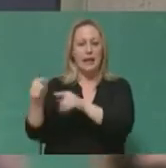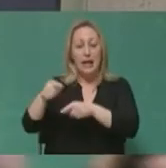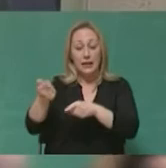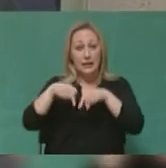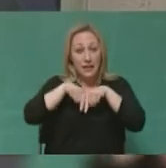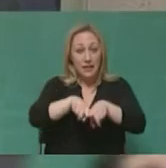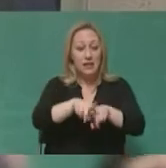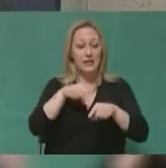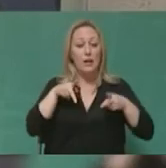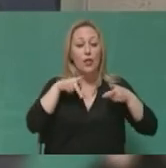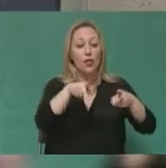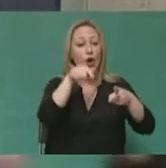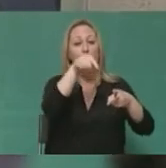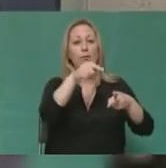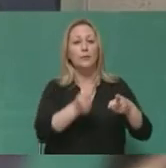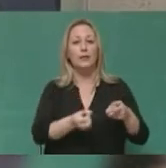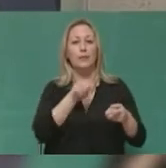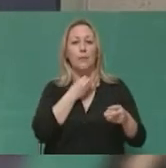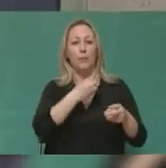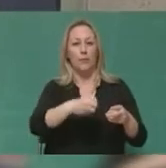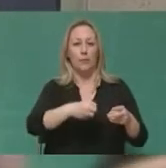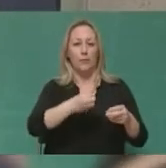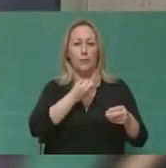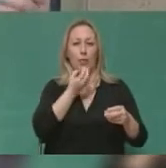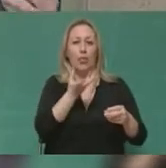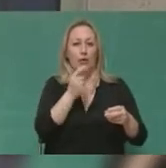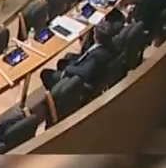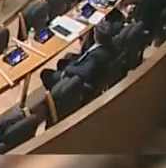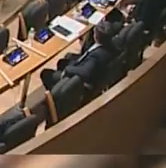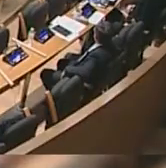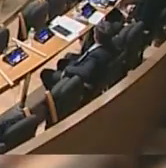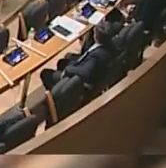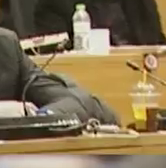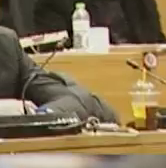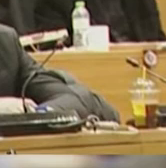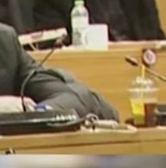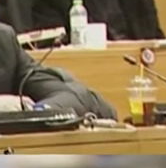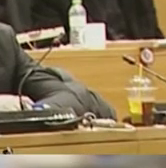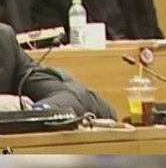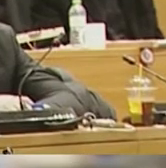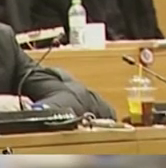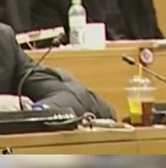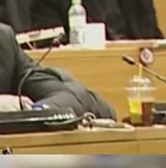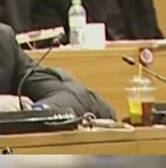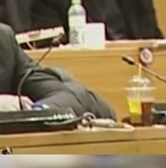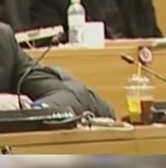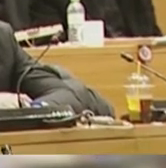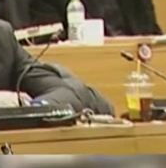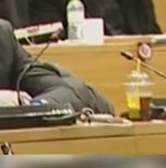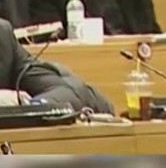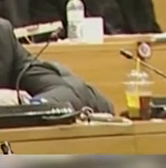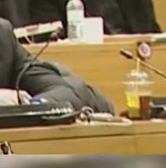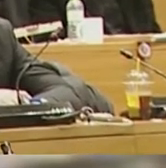πόλης αυτών που συνεργάστηκαν καθειοδήποτε τρόπο με τα γερμανικά στρατεύματα. Είμαστε υπέρ να